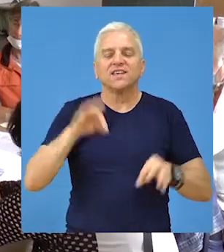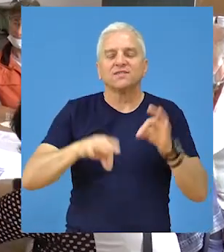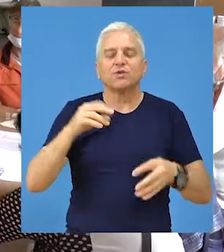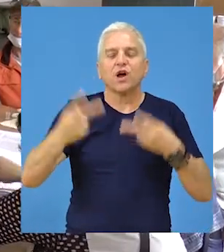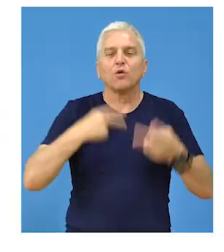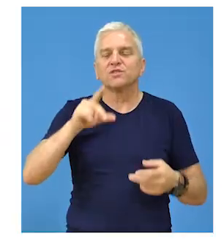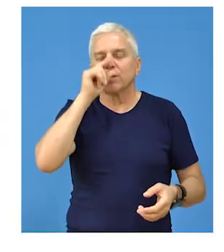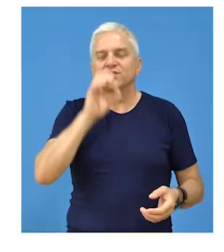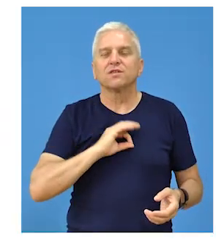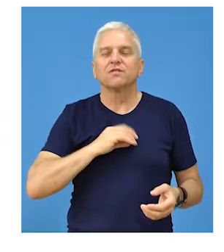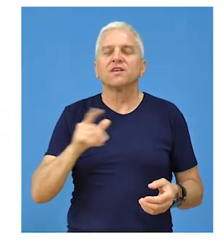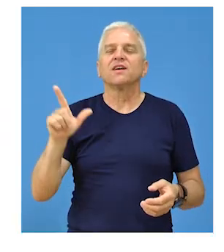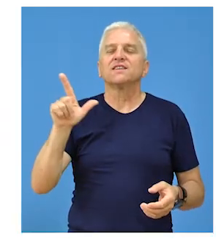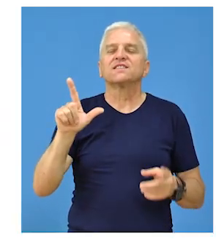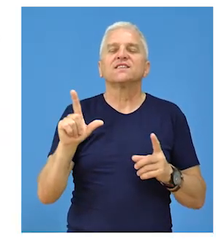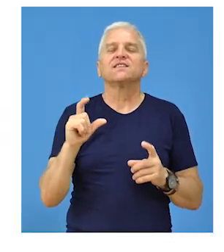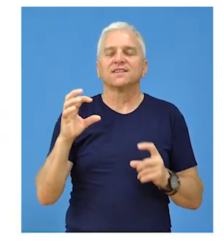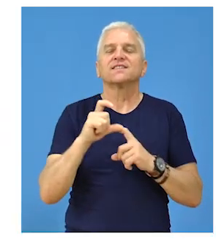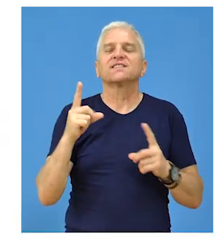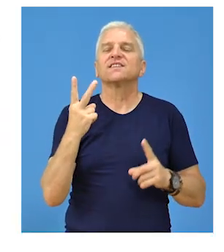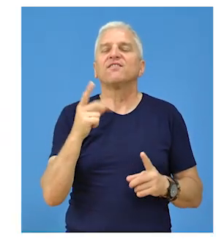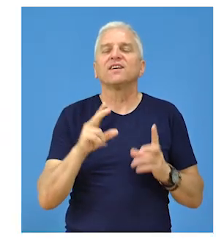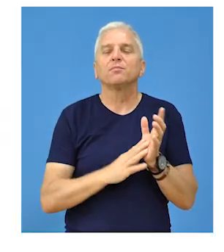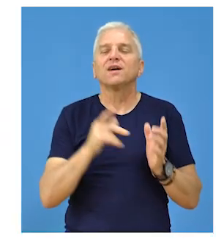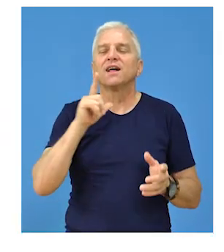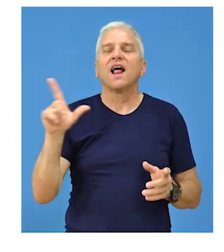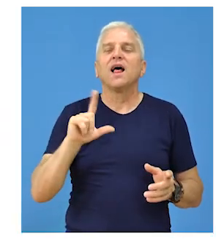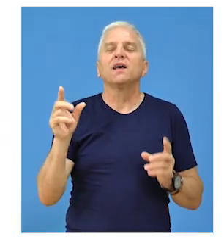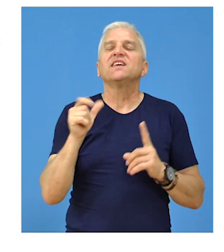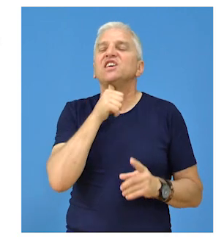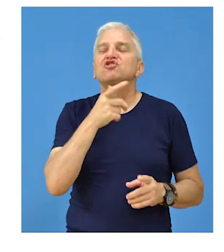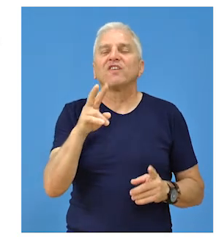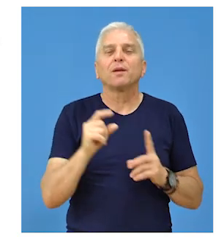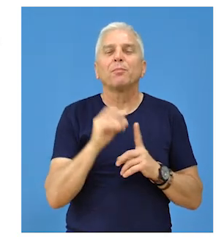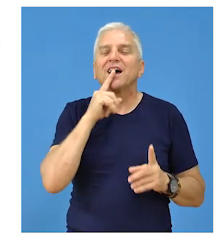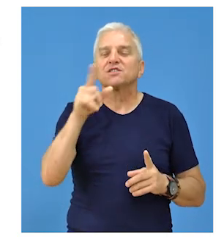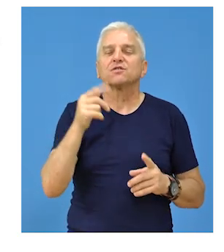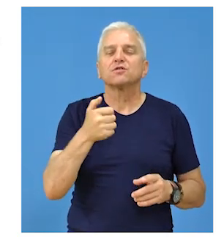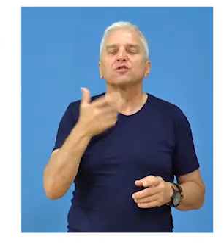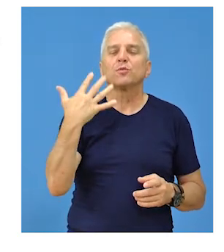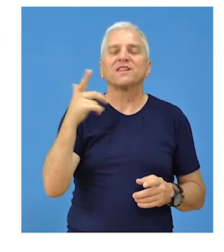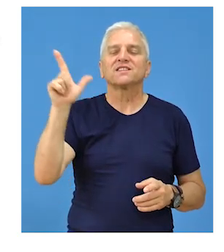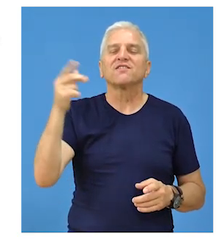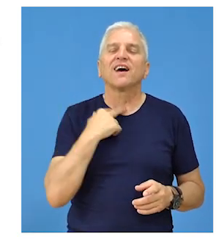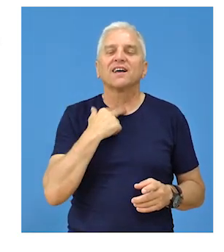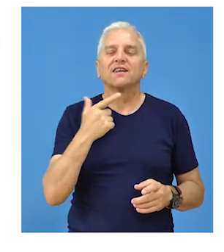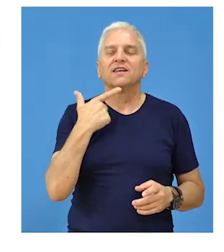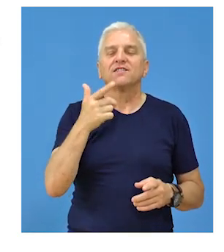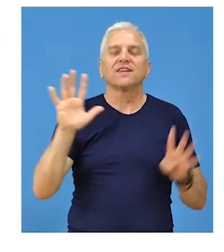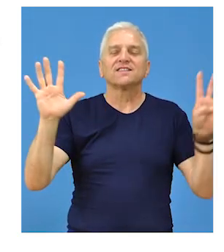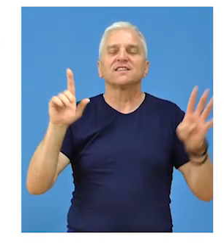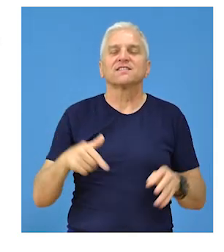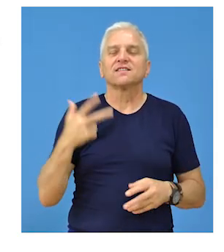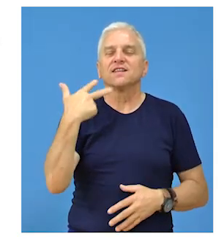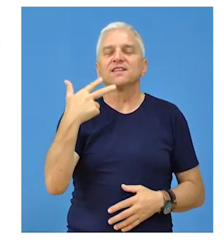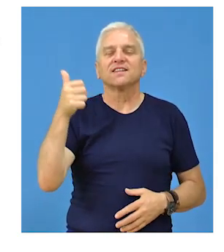opštine Bečeji. Lista Savez Vojvođanskih Mađara Ištvan Pastor osvojila je 5152 glasa, odnosno 29